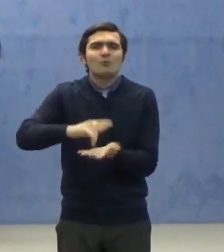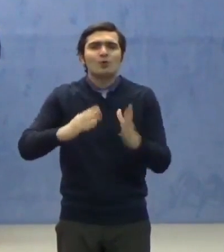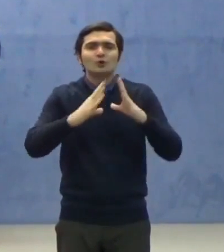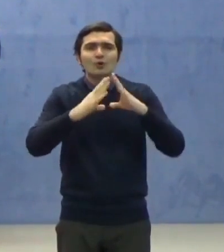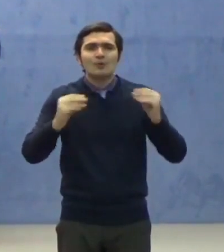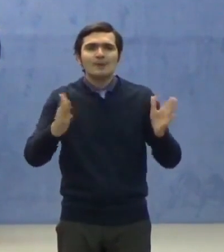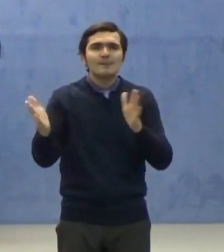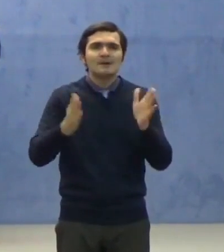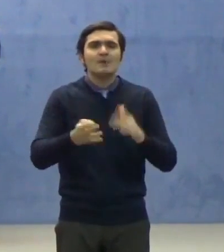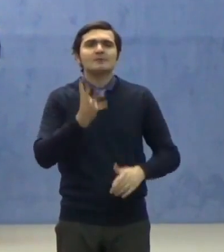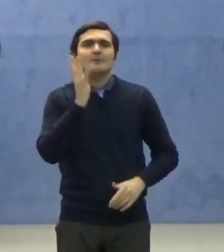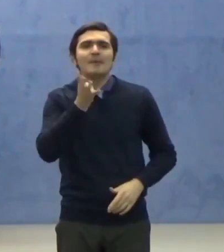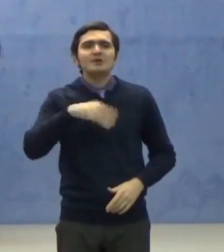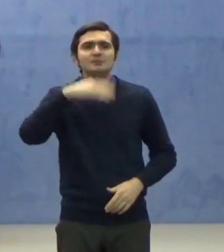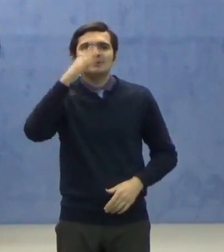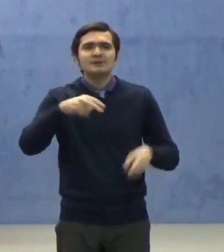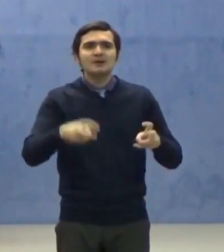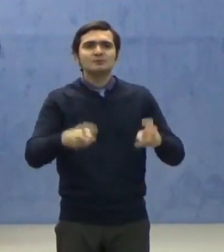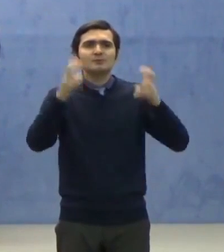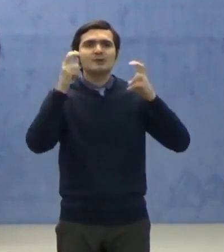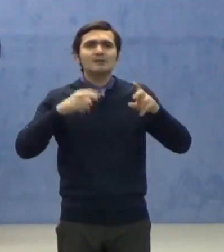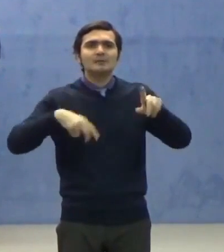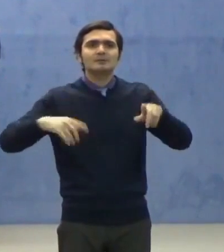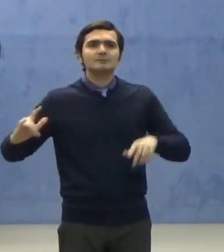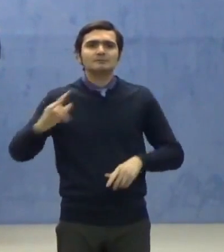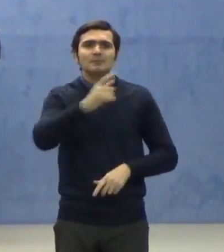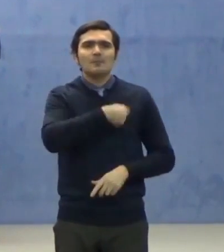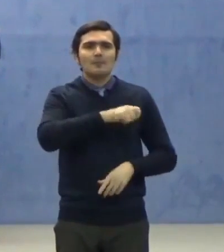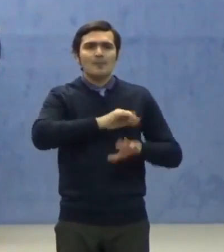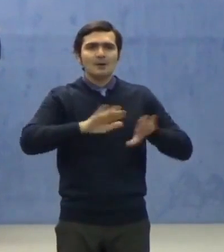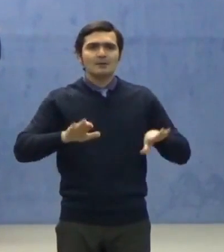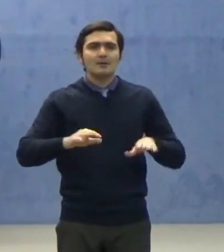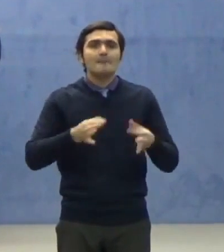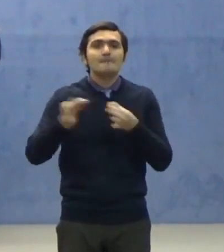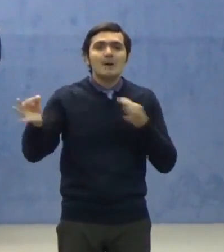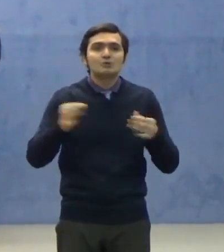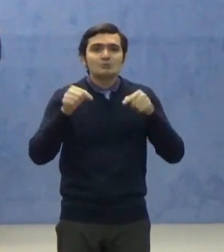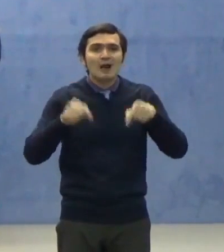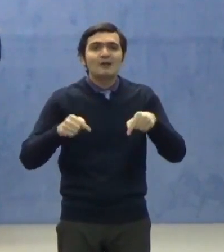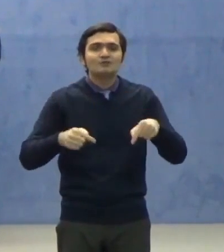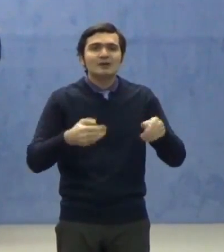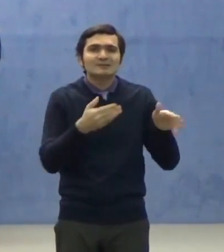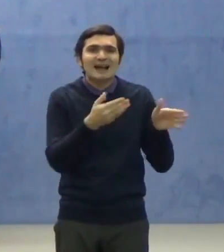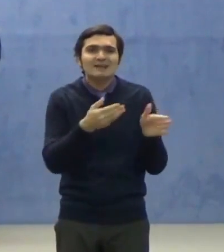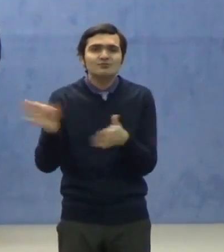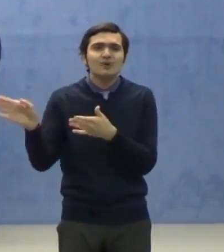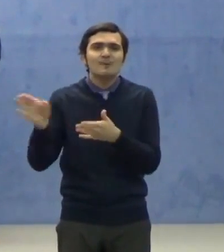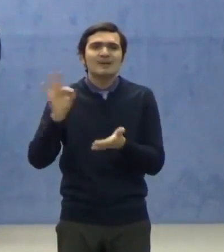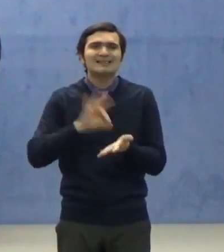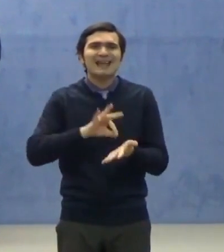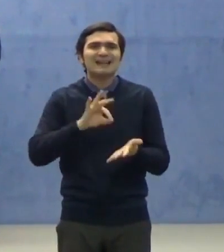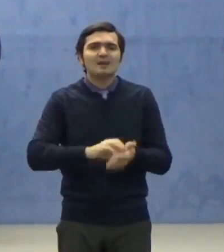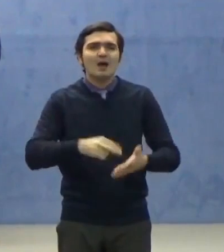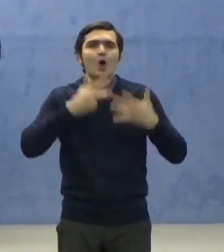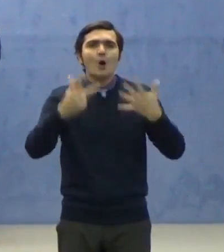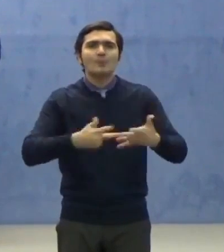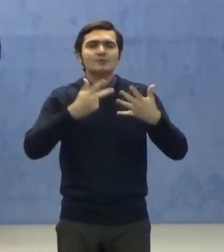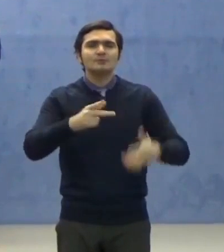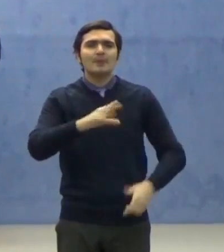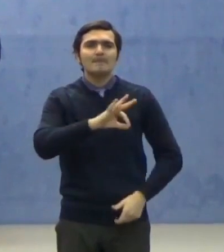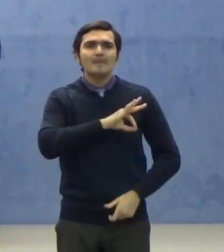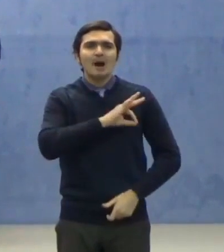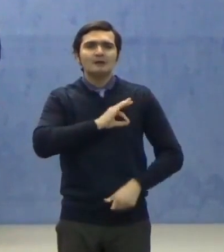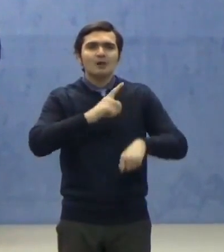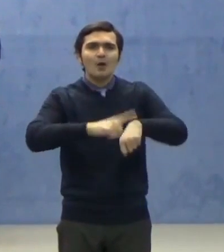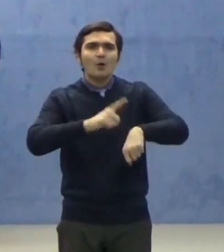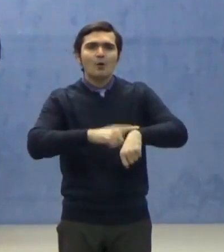perioadă de 14 zile. Măsura intră în vigoare, începând cu data de 18 martie,